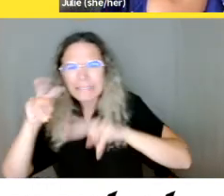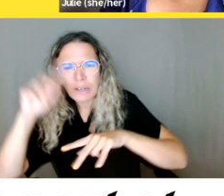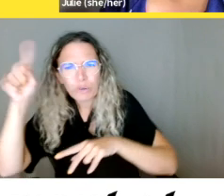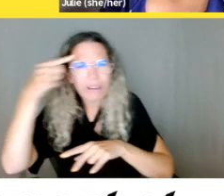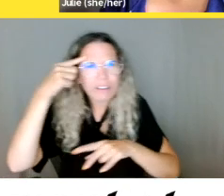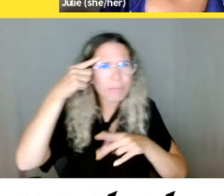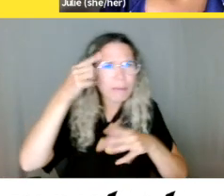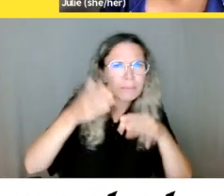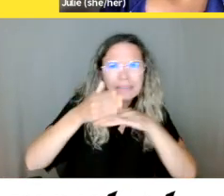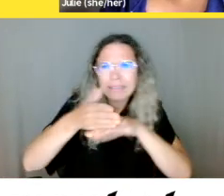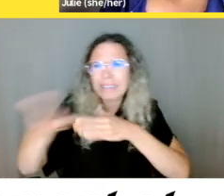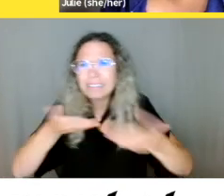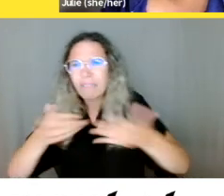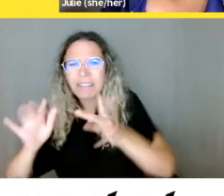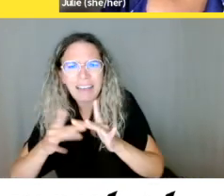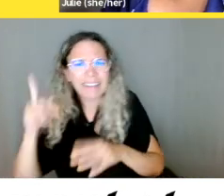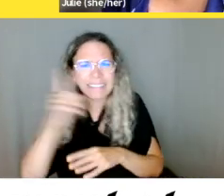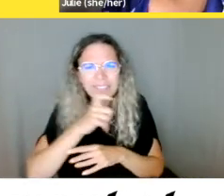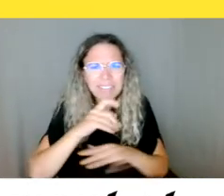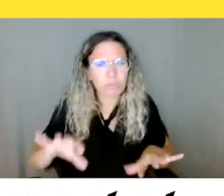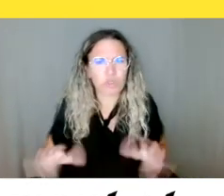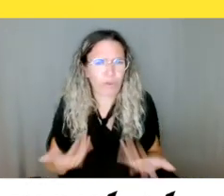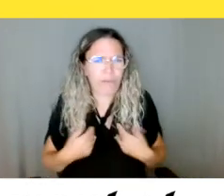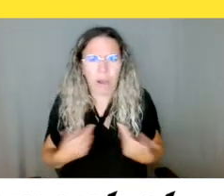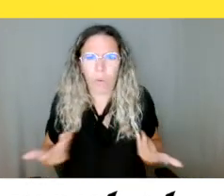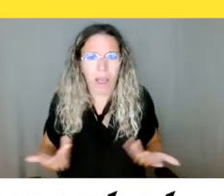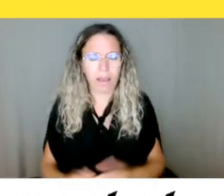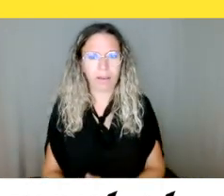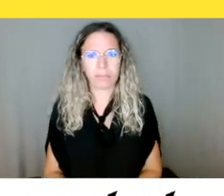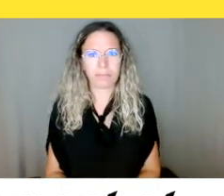Est-ce que quelqu'un aurait une idée de ce qu pourrait faire?